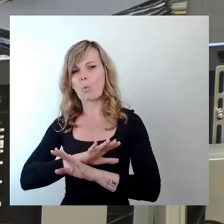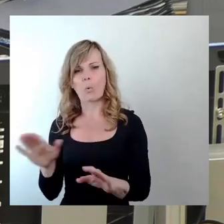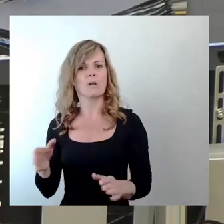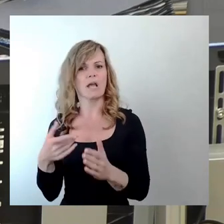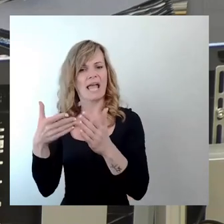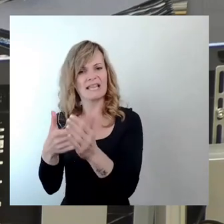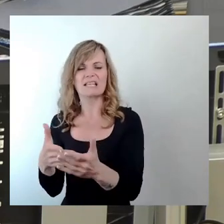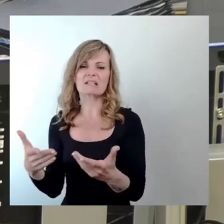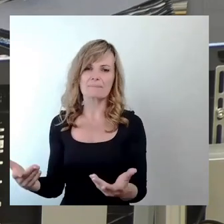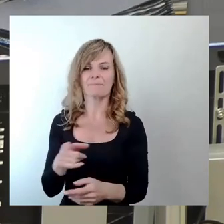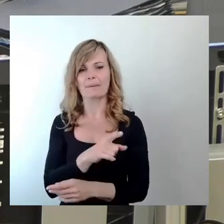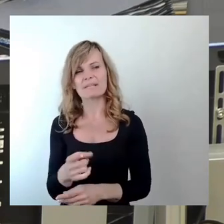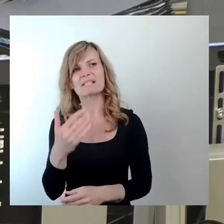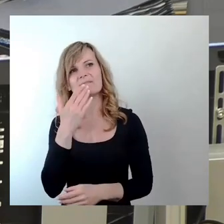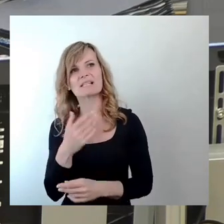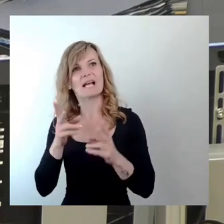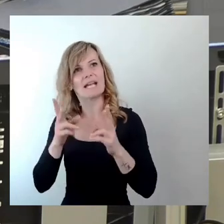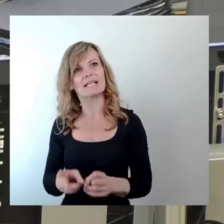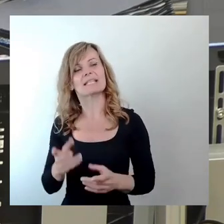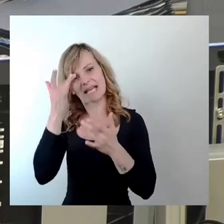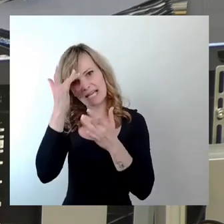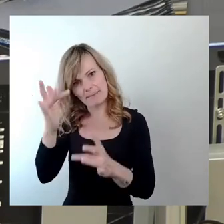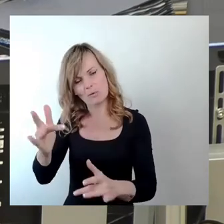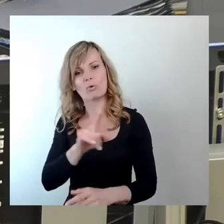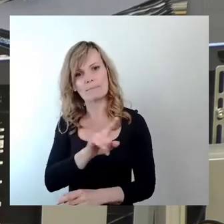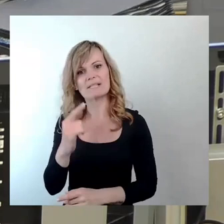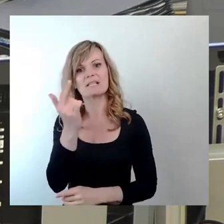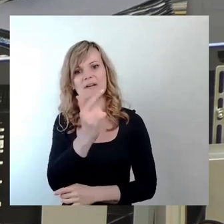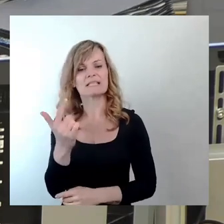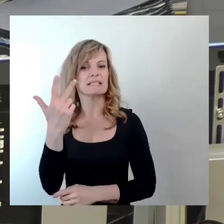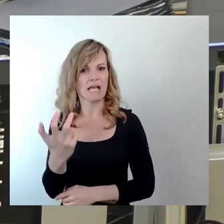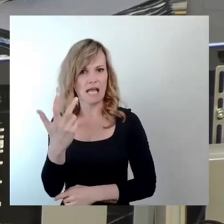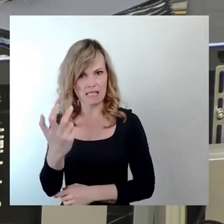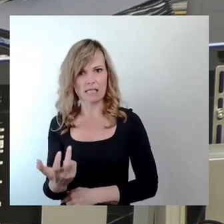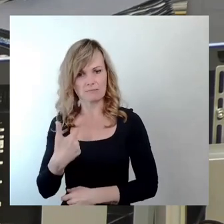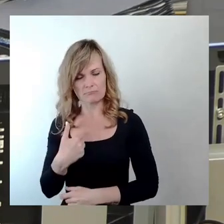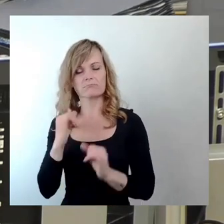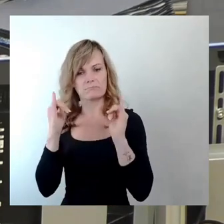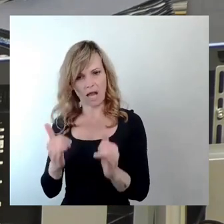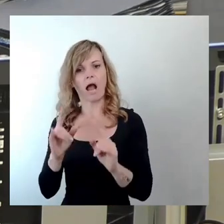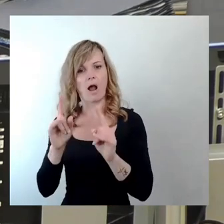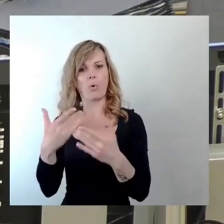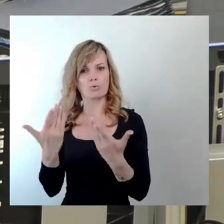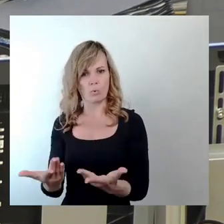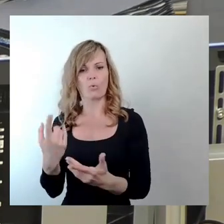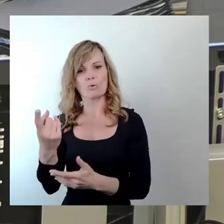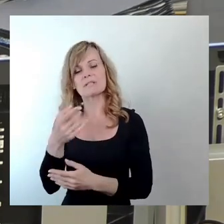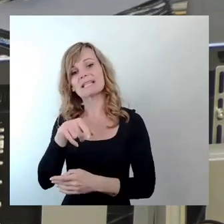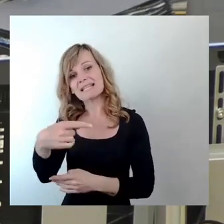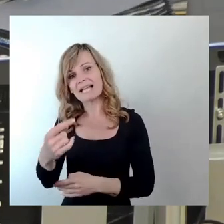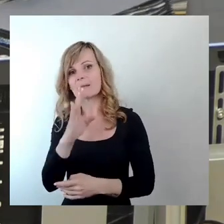vorliegt, also bis 2030. Dem stimmen wir so auch zu. Und wir hoffen, dass dann die Buga-Planung das adäquat